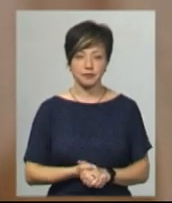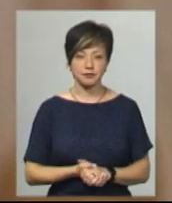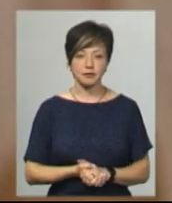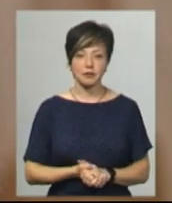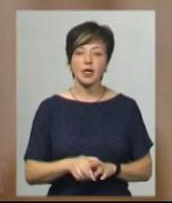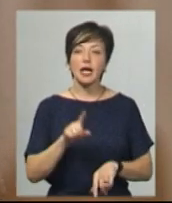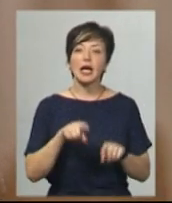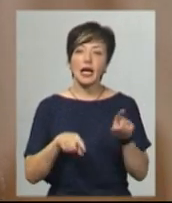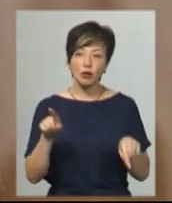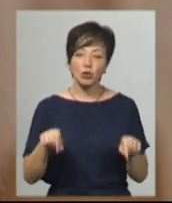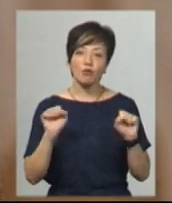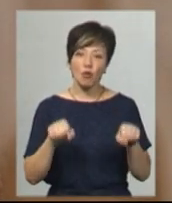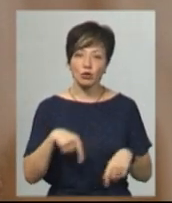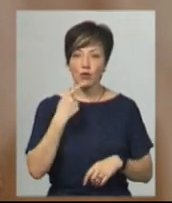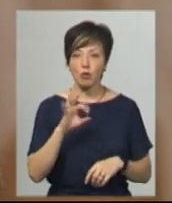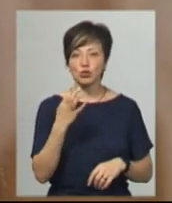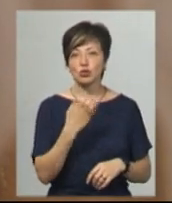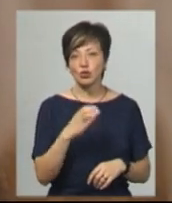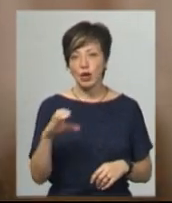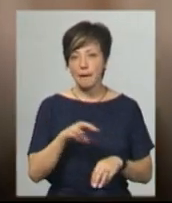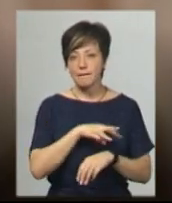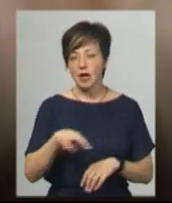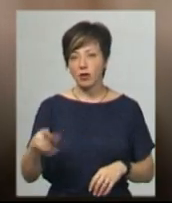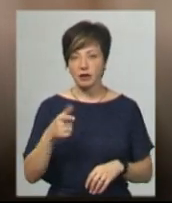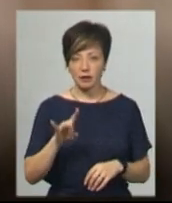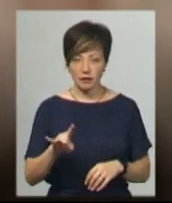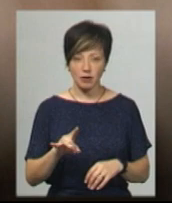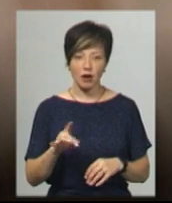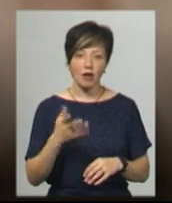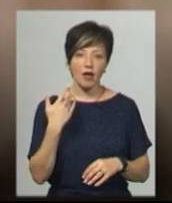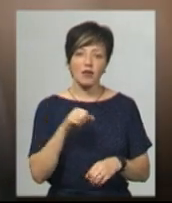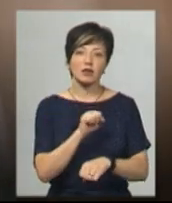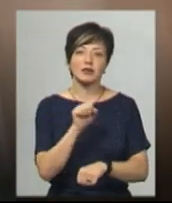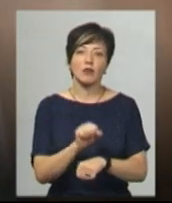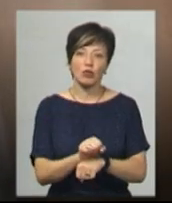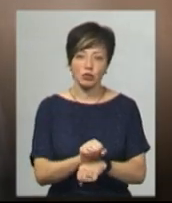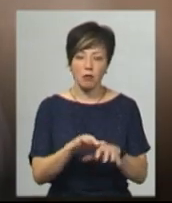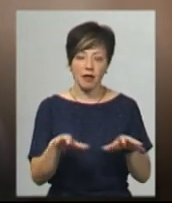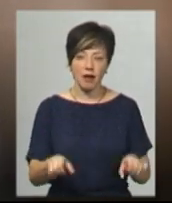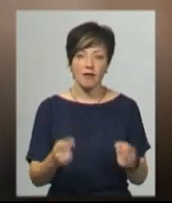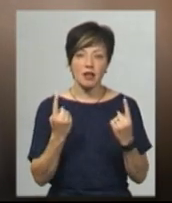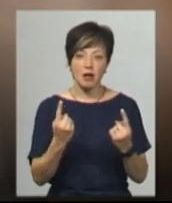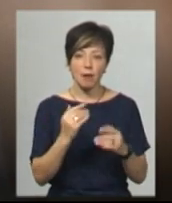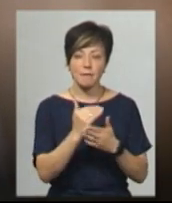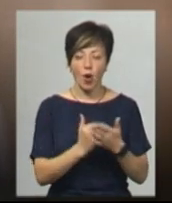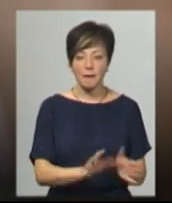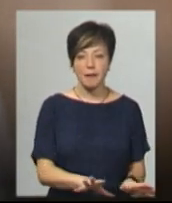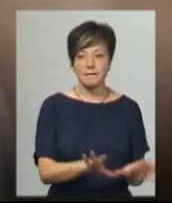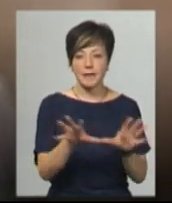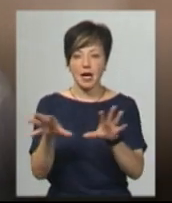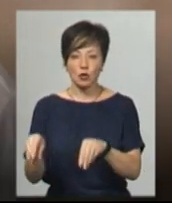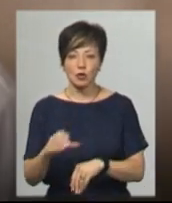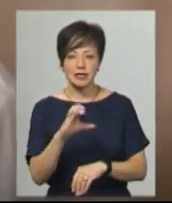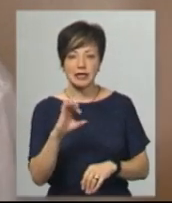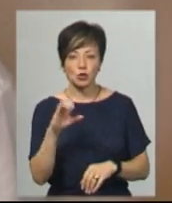Іноді мова може йти про сотні мільйонів гривень в продажу дні установи навіть заморожені, яку ми не використовуємо. Буде велика програма переносу слідчих